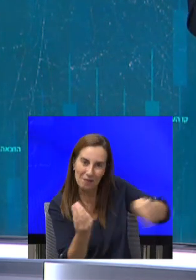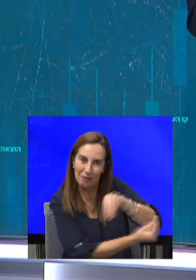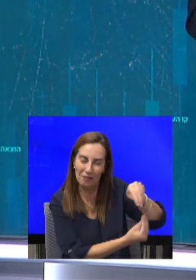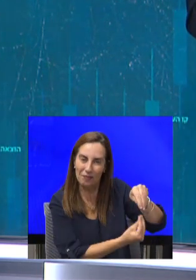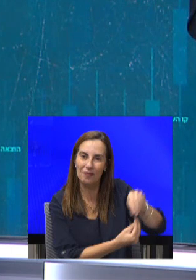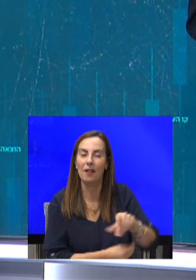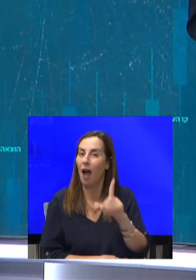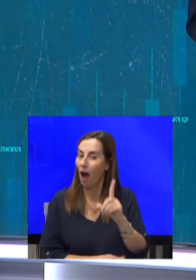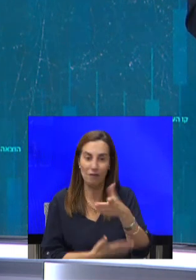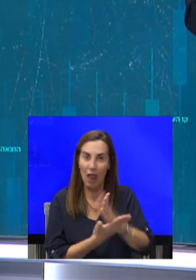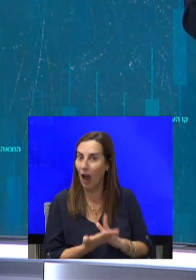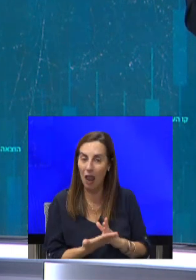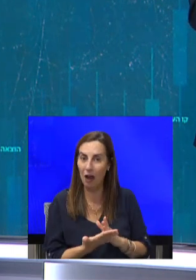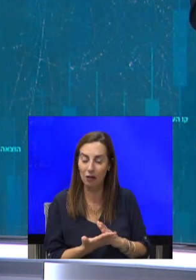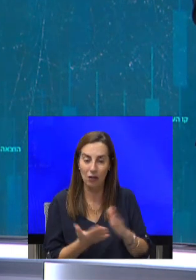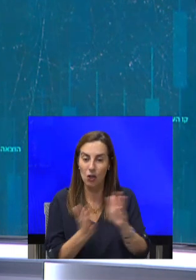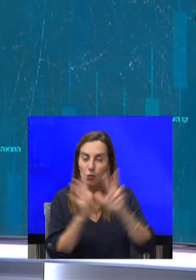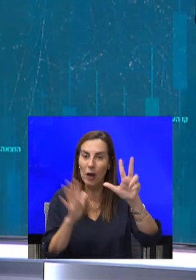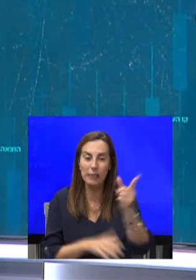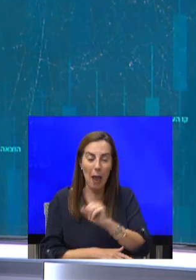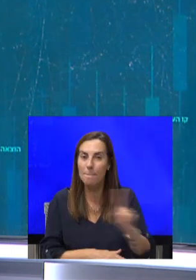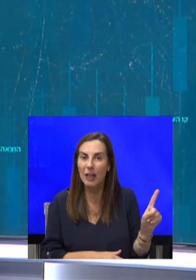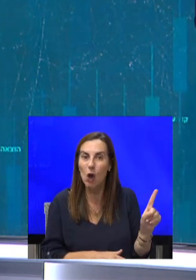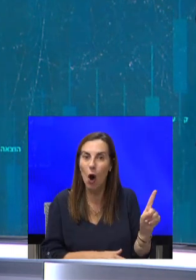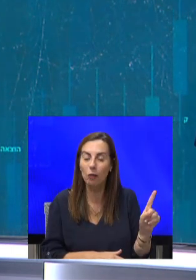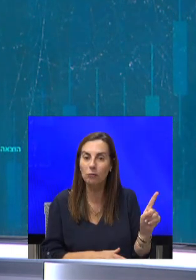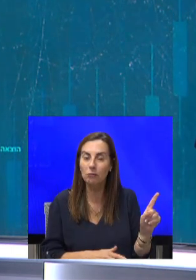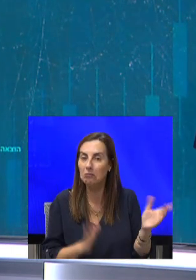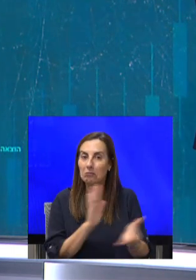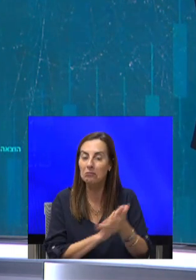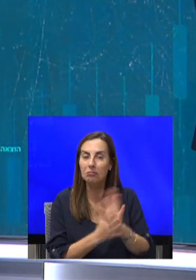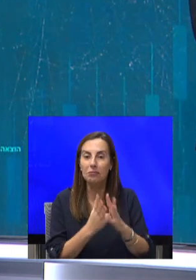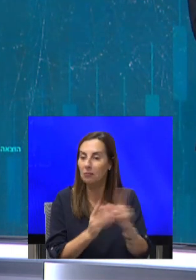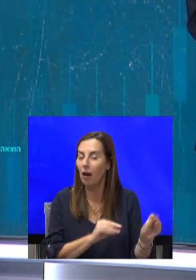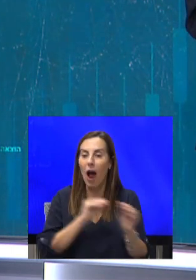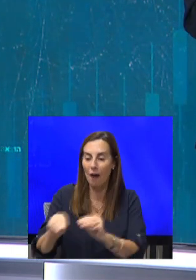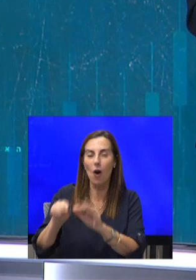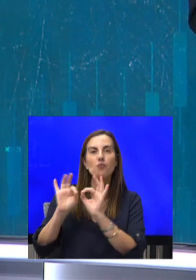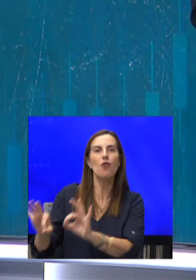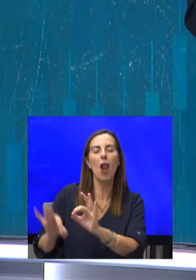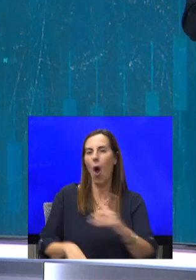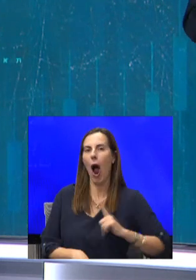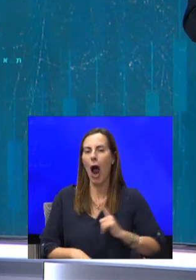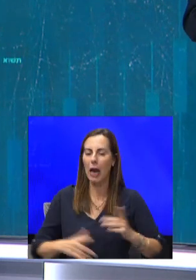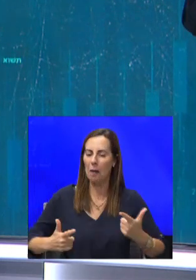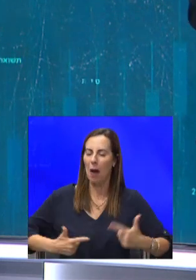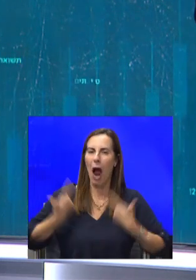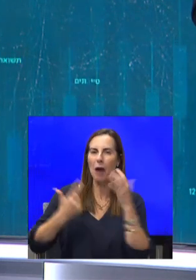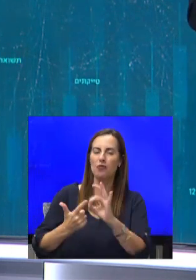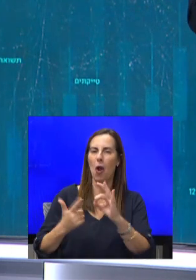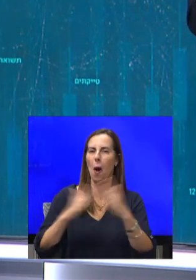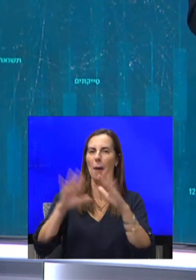18 מיליון שקלים ליתר דיוק, ממן פשוט אותו, את המשפחה שלו, את אורח החיים הרב תני שלו, וברמלי לא לבד.